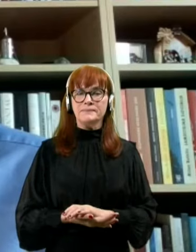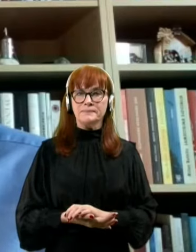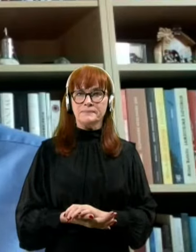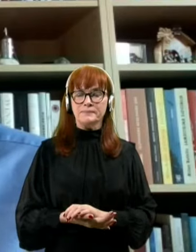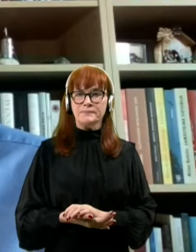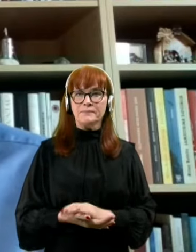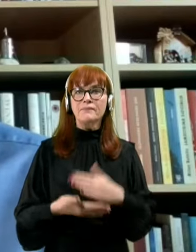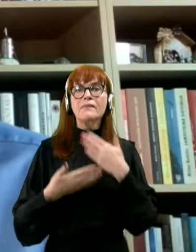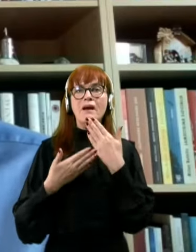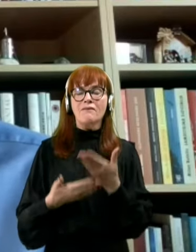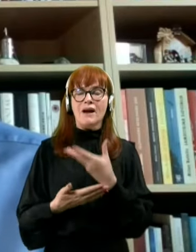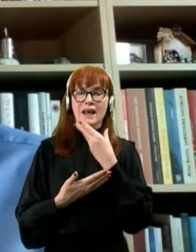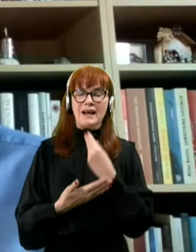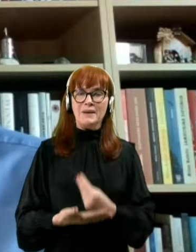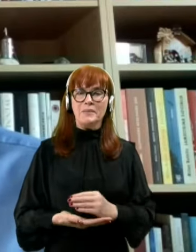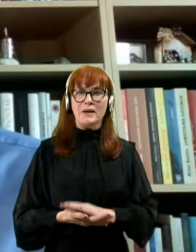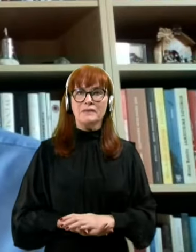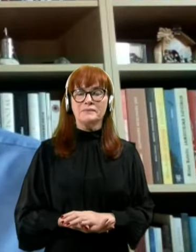Hvala lepa.